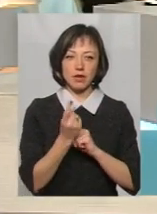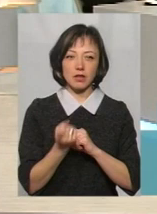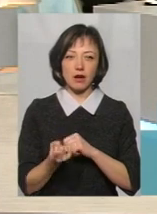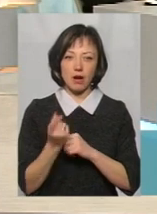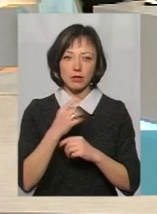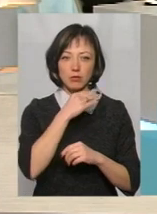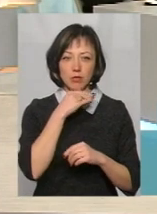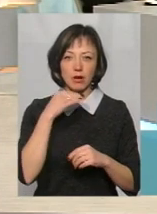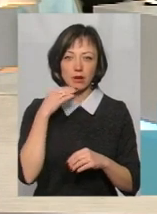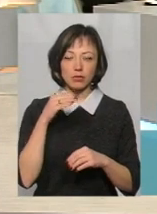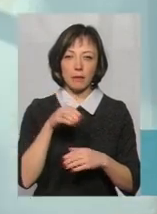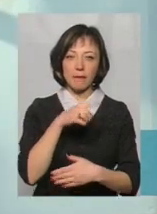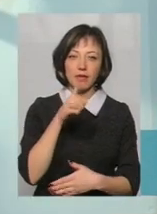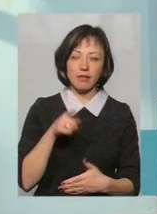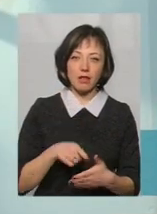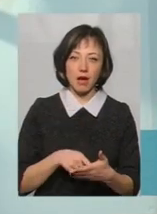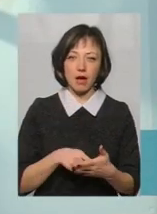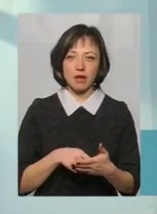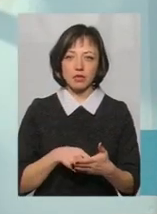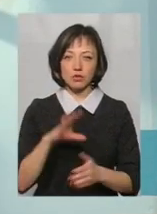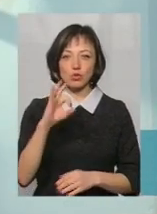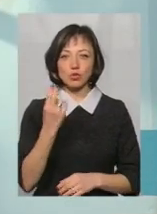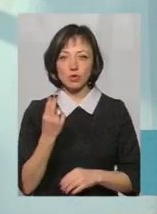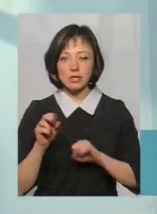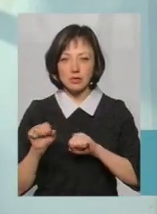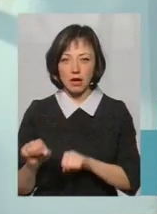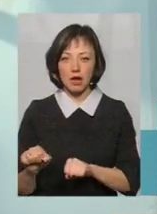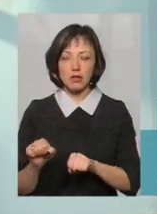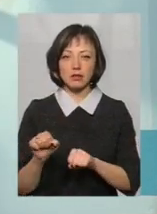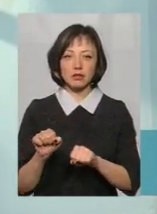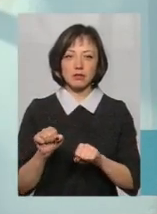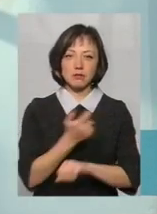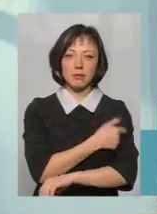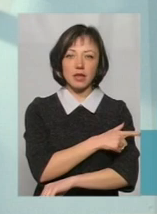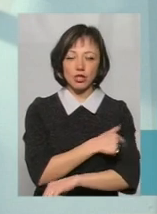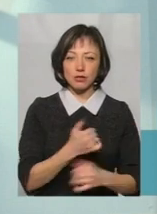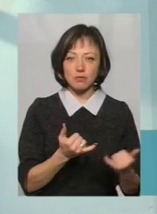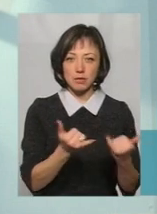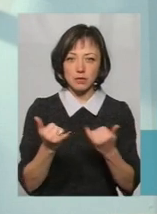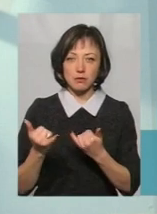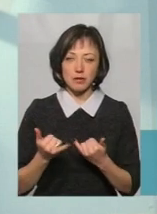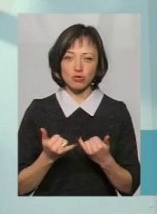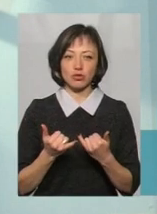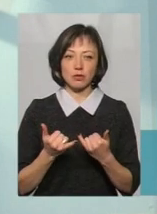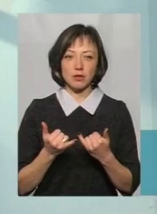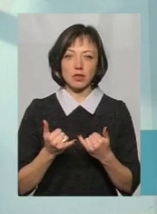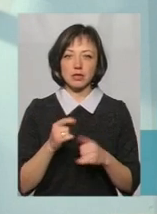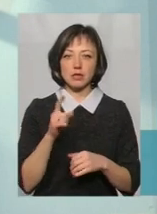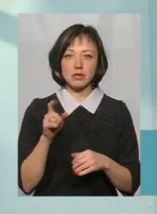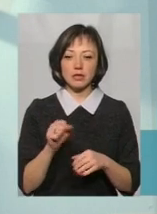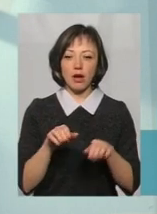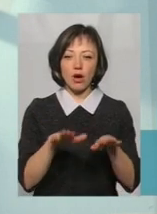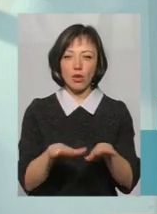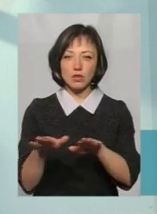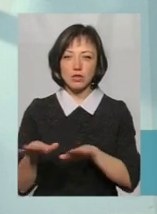дуже багато питань з соціальним захистом, з медичним забезпеченням, з розташуванням